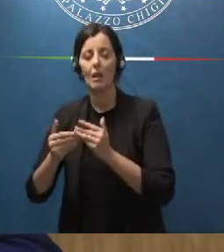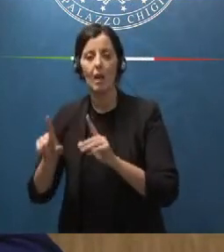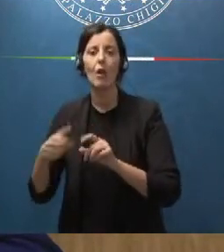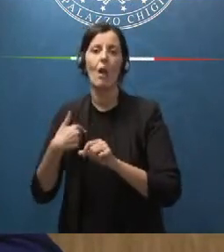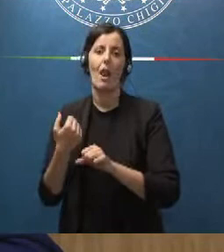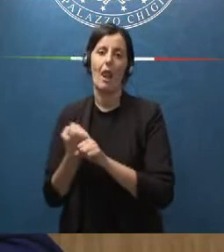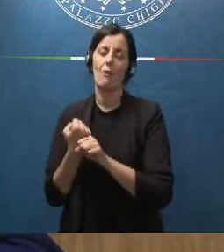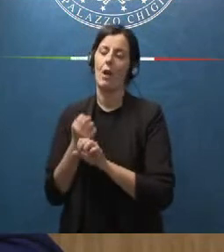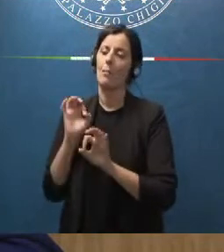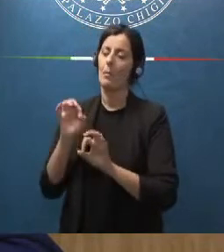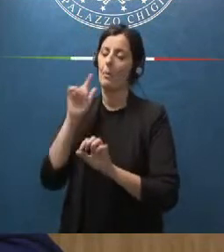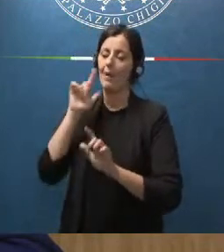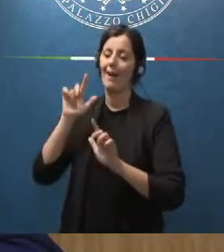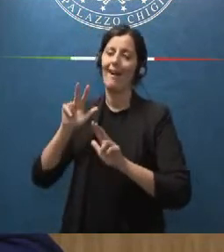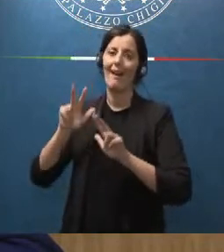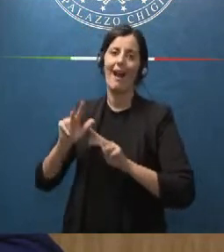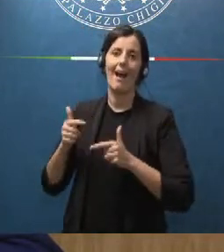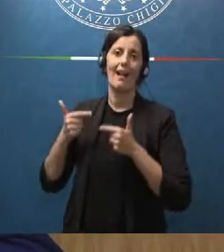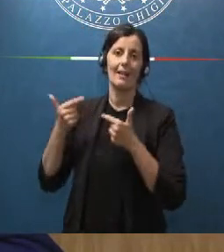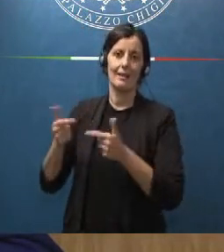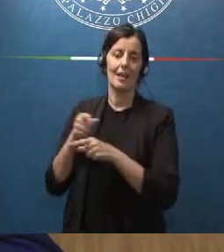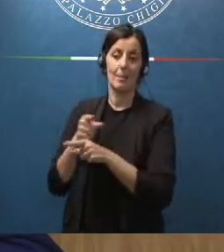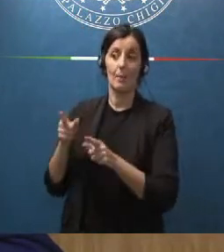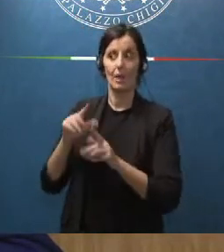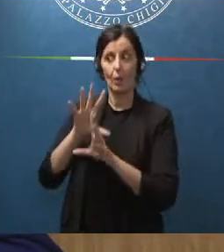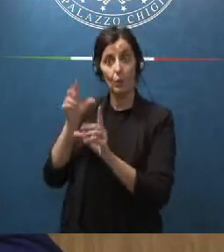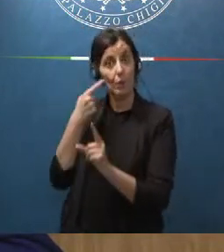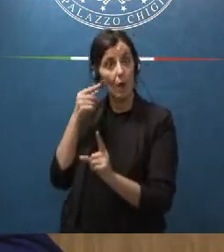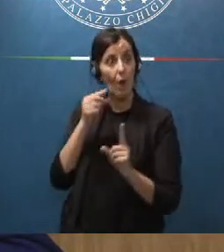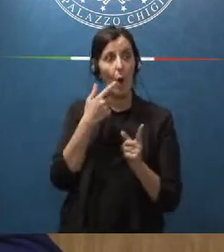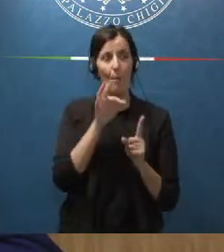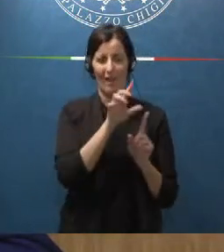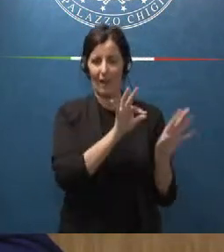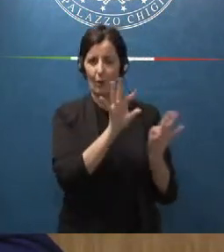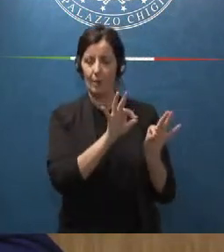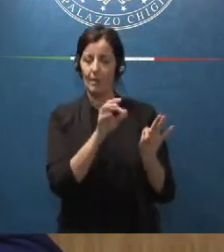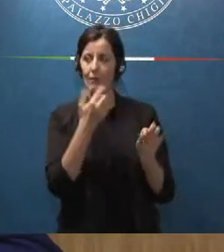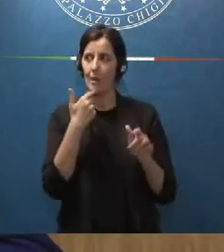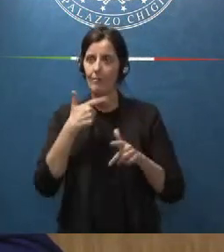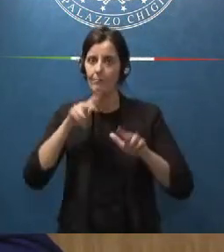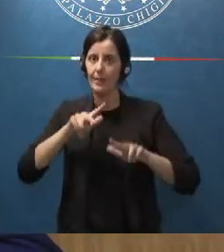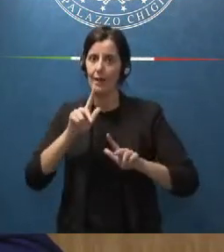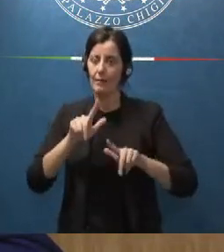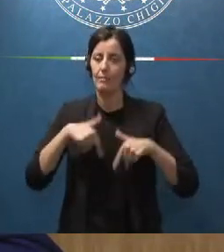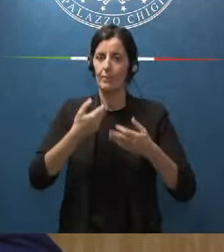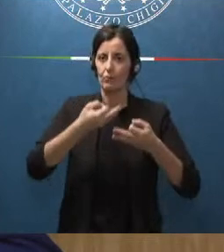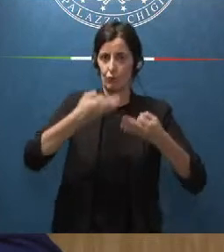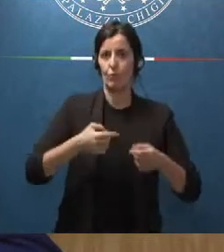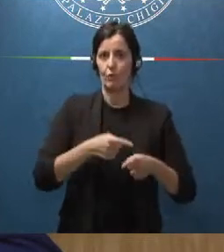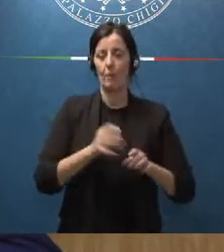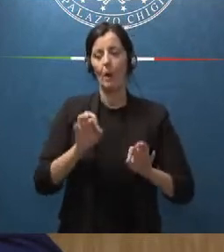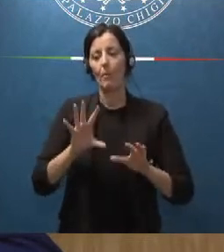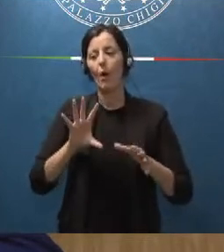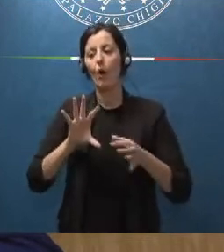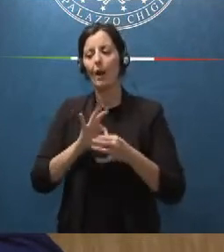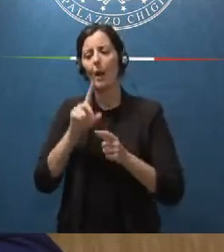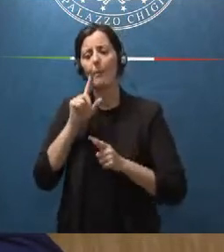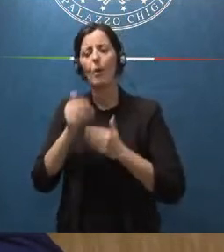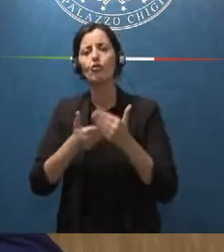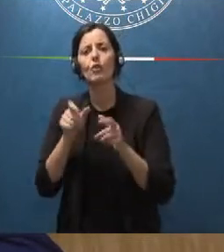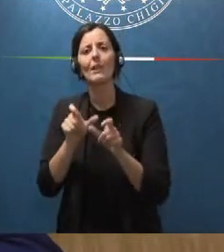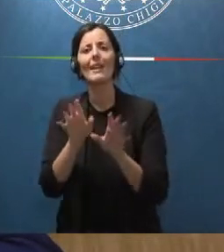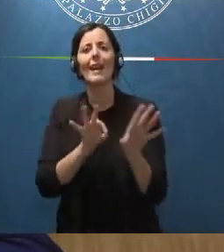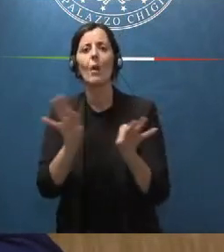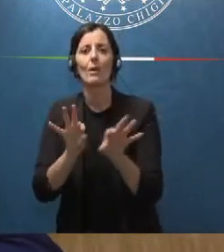soprattutto per garantire la realizzazione di questi obiettivi di reclutamento innanzitutto proprio sulle procedure di reclutamento abbiamo